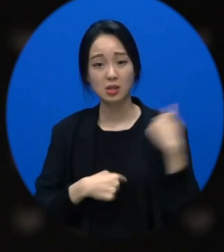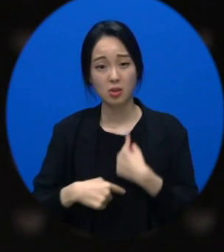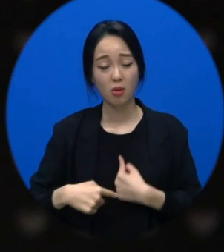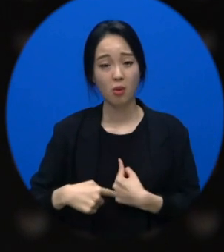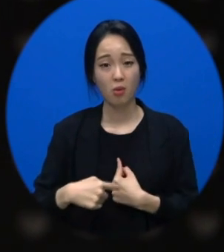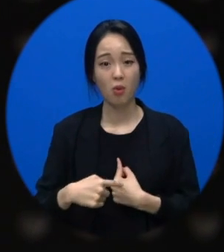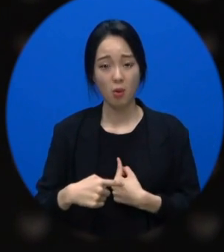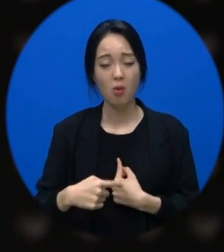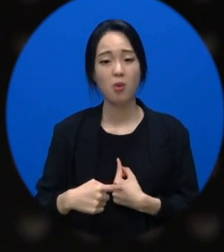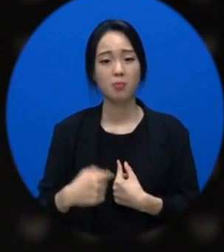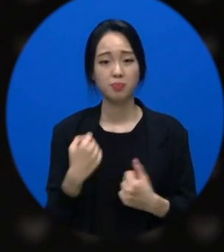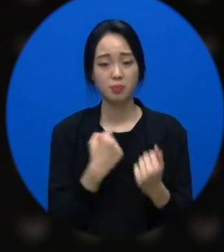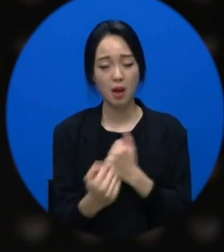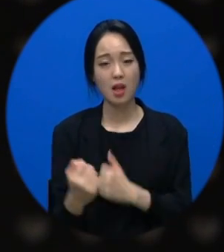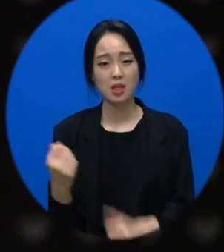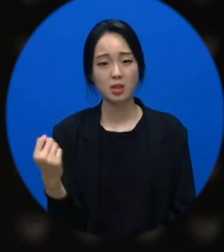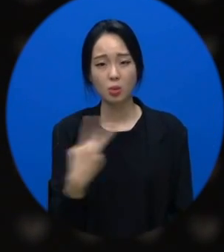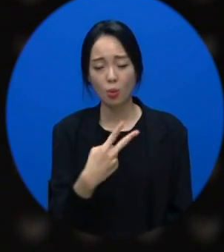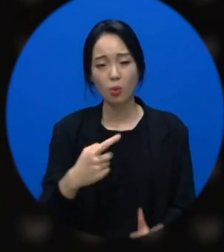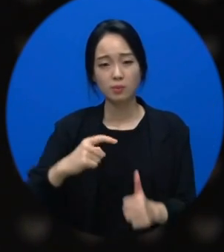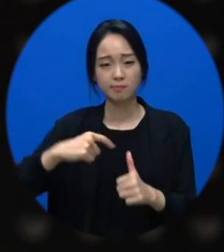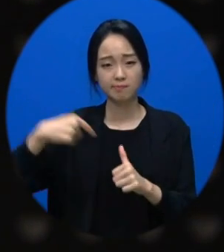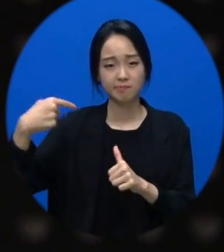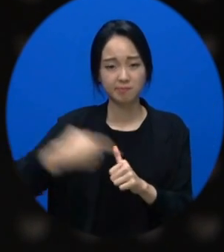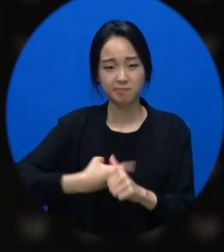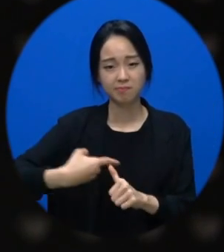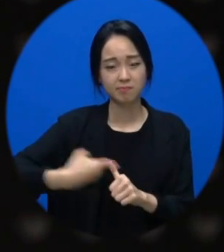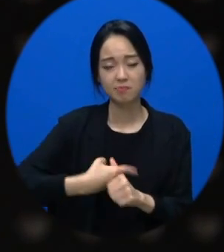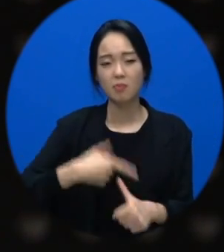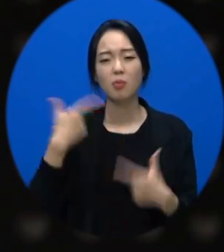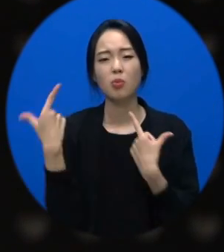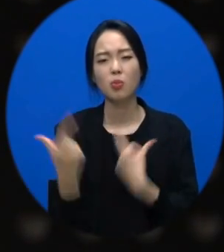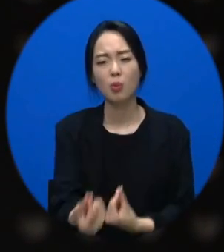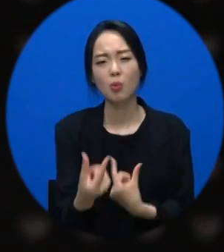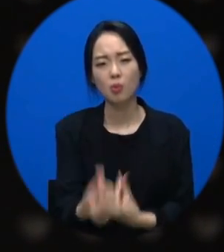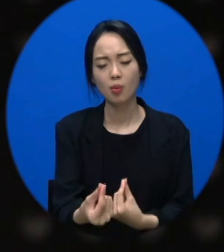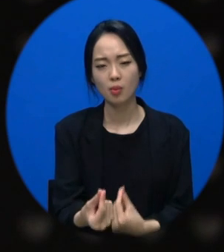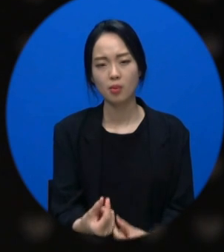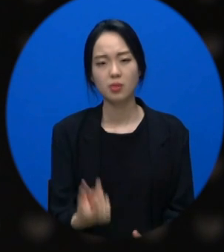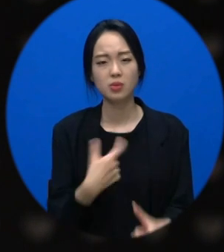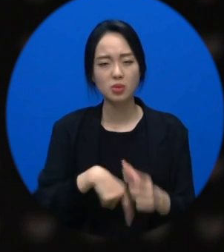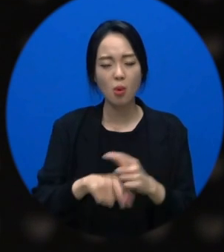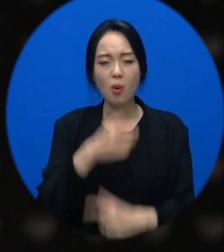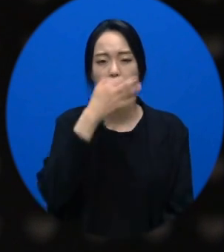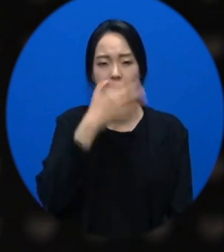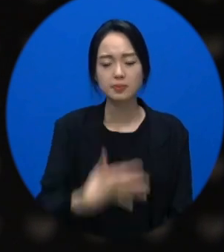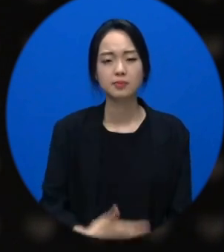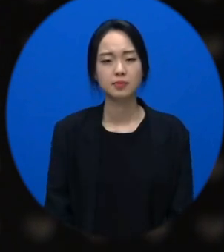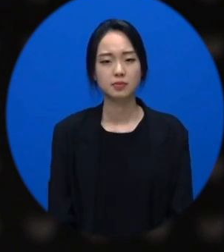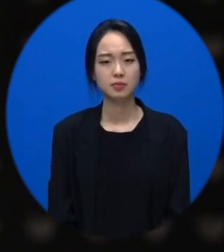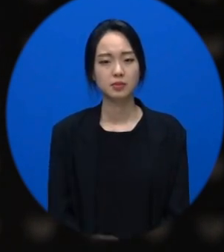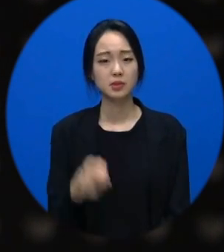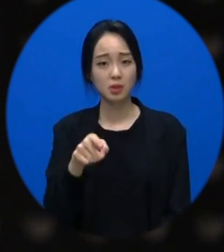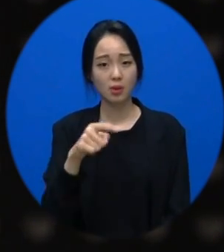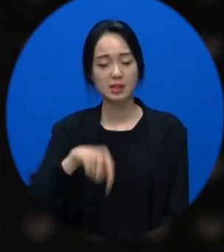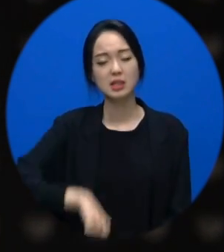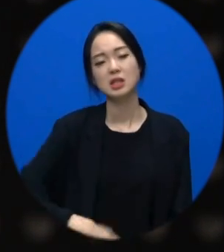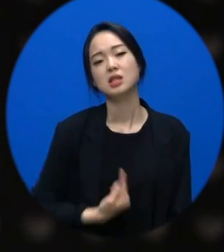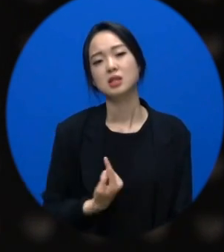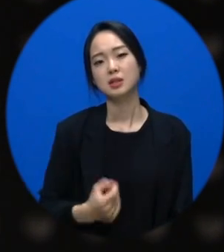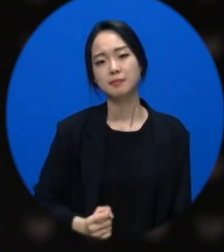왜 하냐고요. 이거 누가 한다고요? 내가. 내가 한다고요. 내가. 누가 하는 것도 아니에요. 내가 하는 거예요.